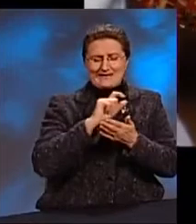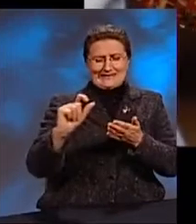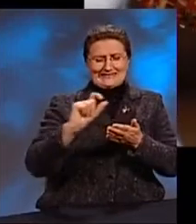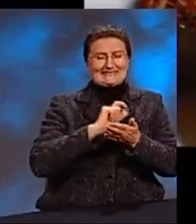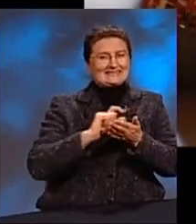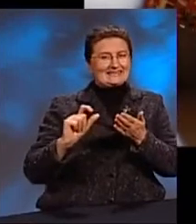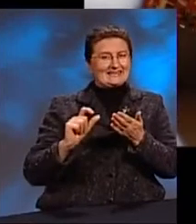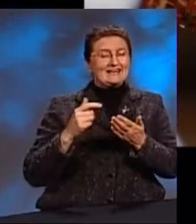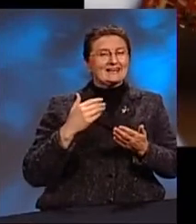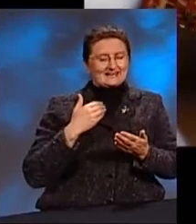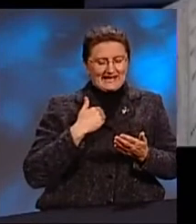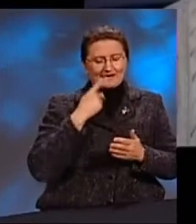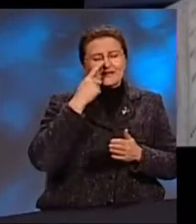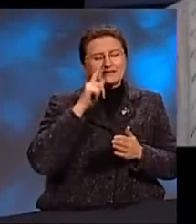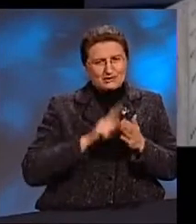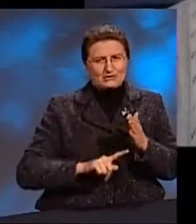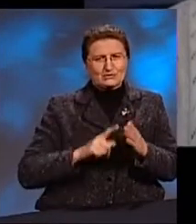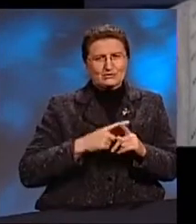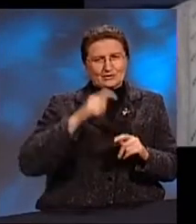Я надеюсь, что